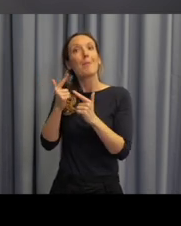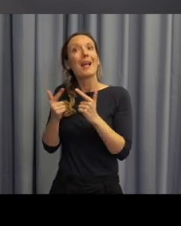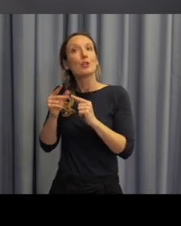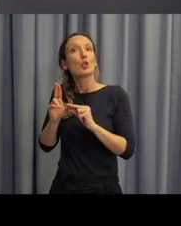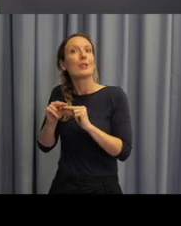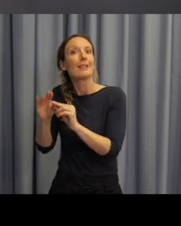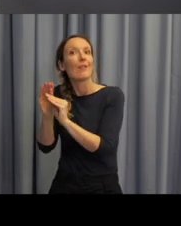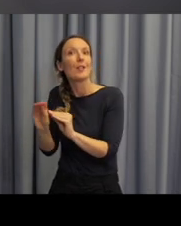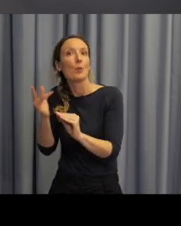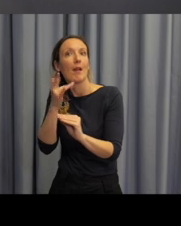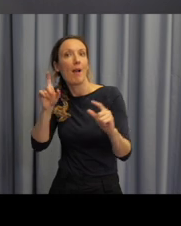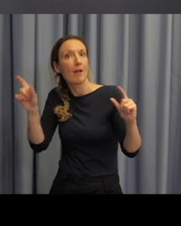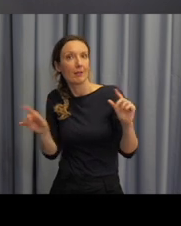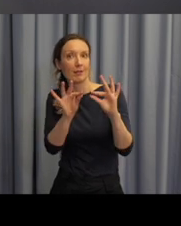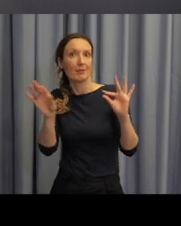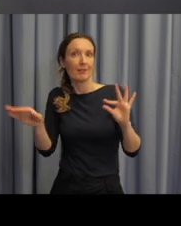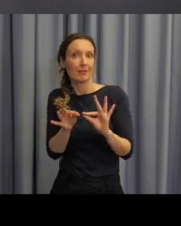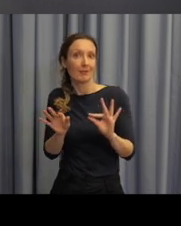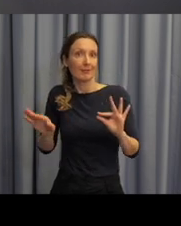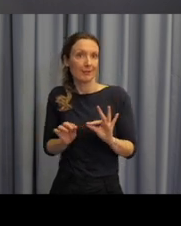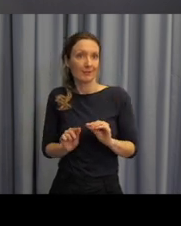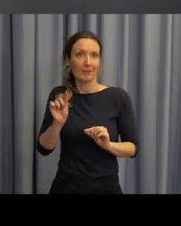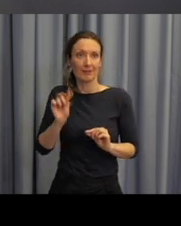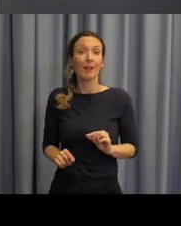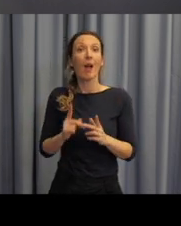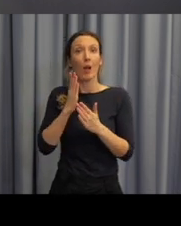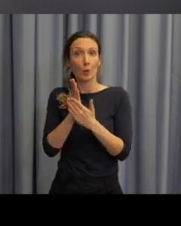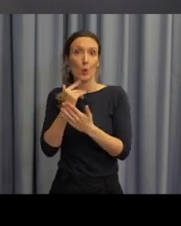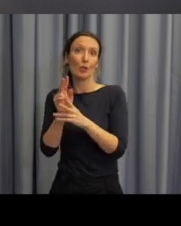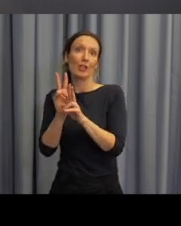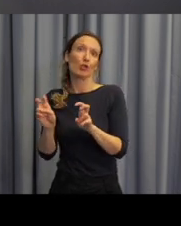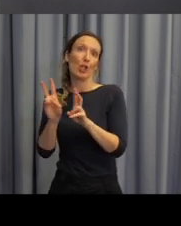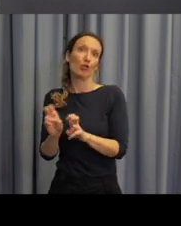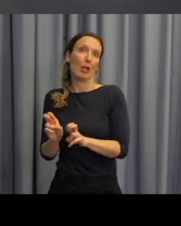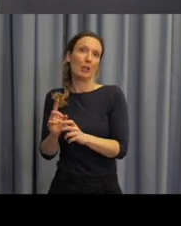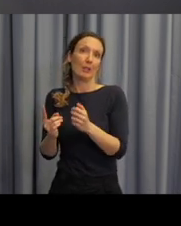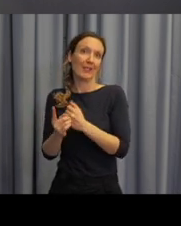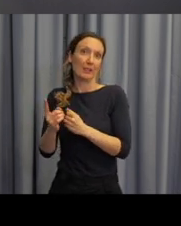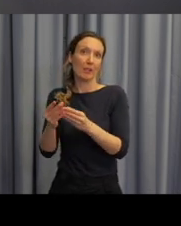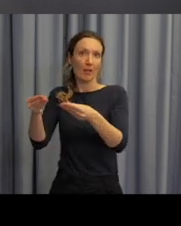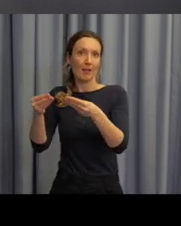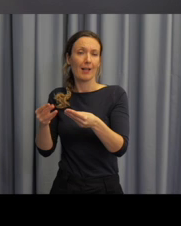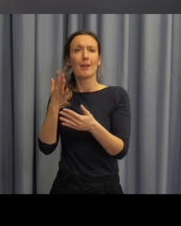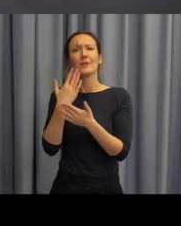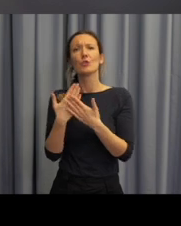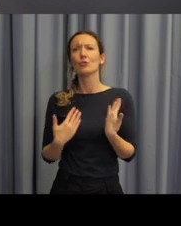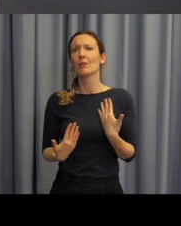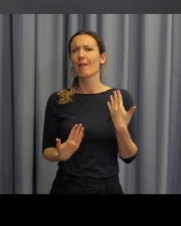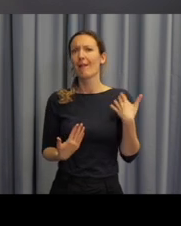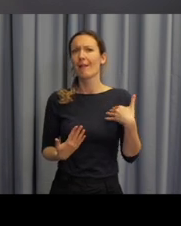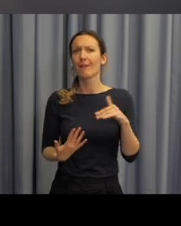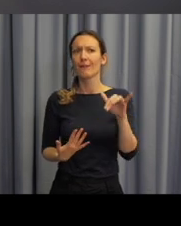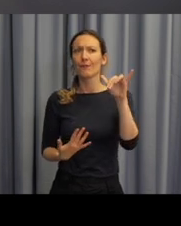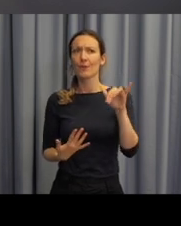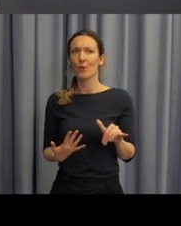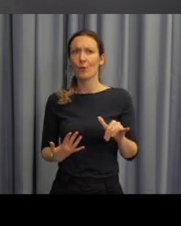Už se dostáváme ke konci, takže tady je ukázka klíče a na té levé stránce můžeme vidět i to,